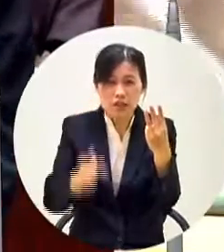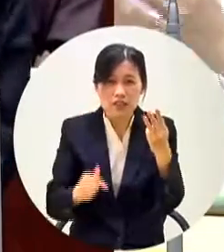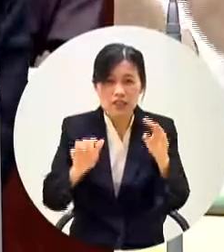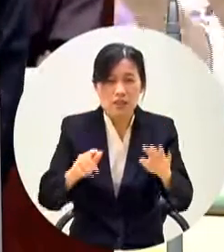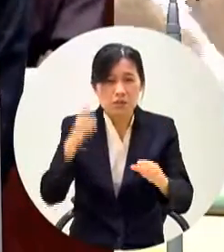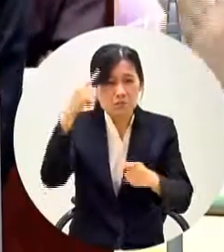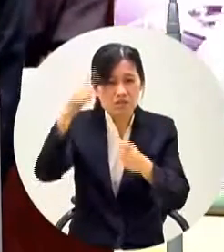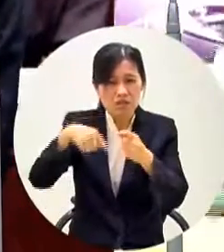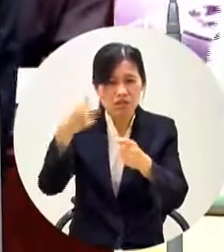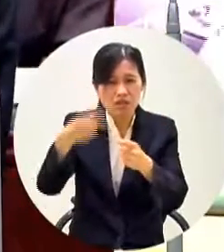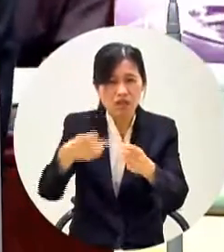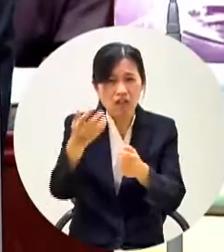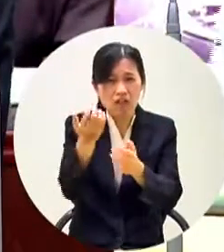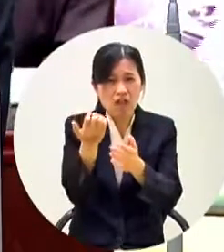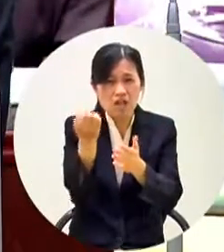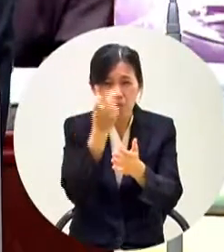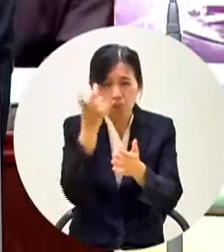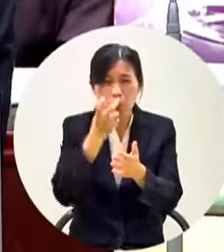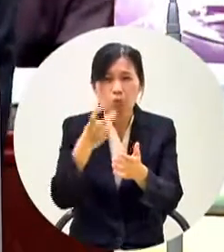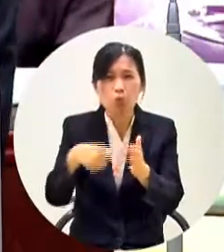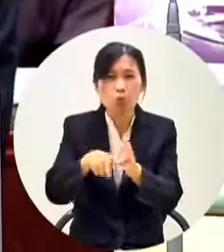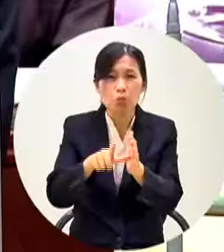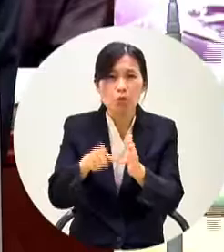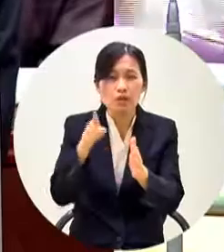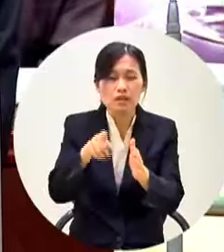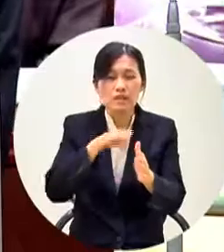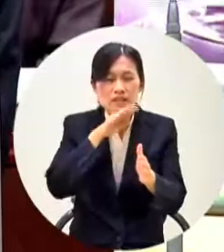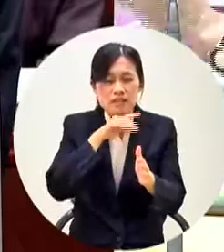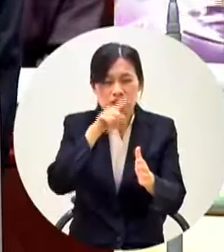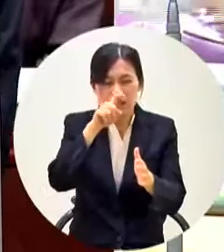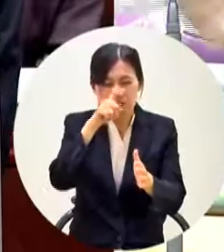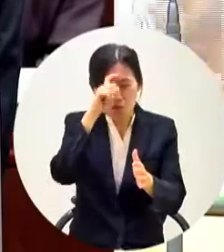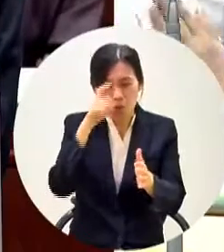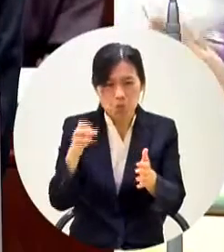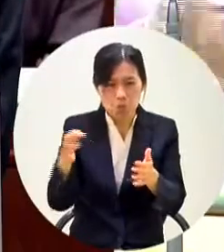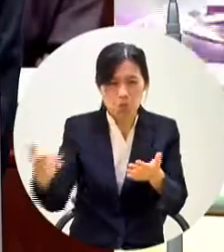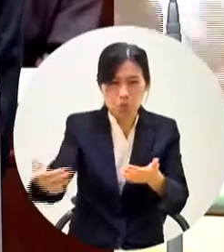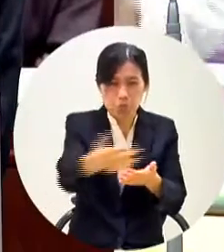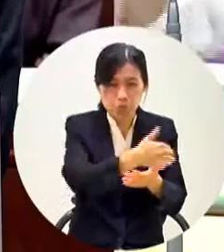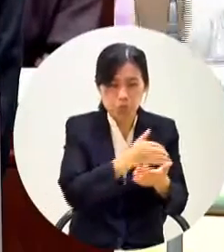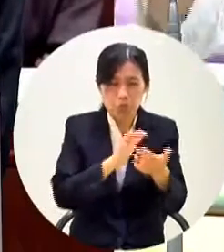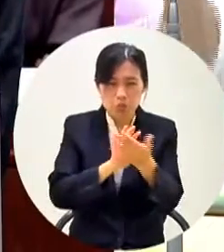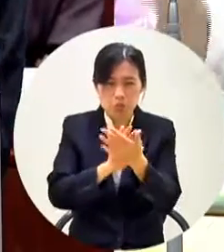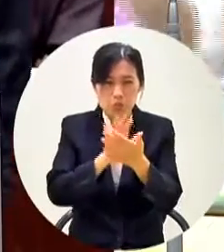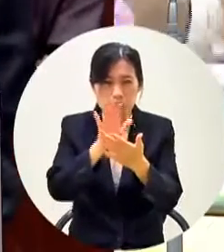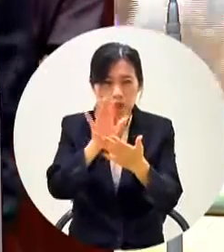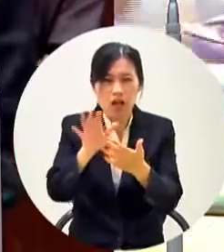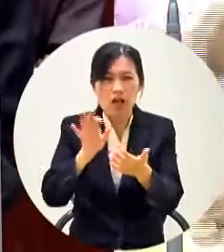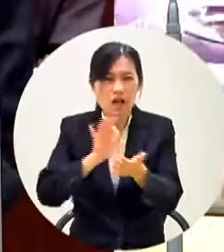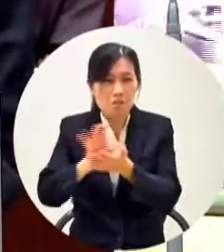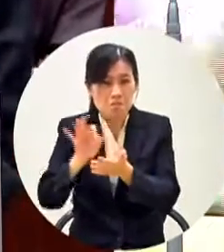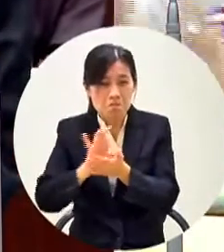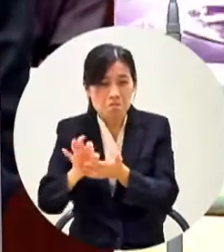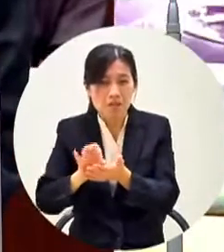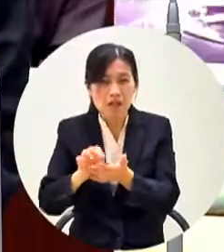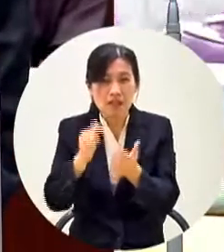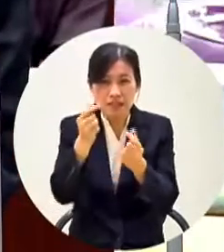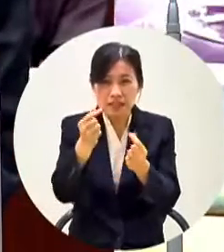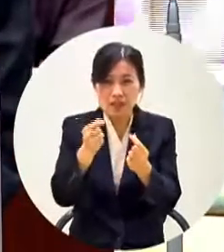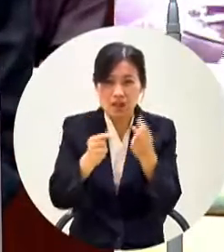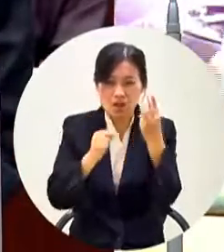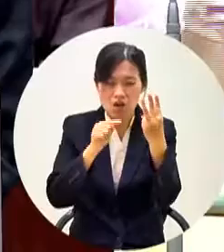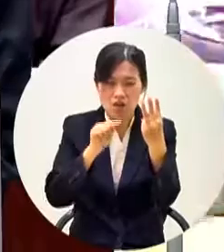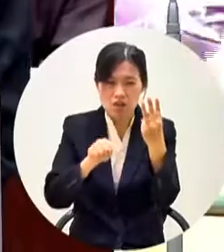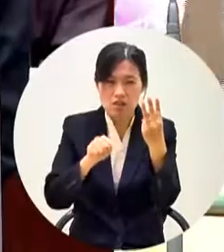請你把這個明目稅入之後其他收入之後再稅出一樣邊三億多多少就邊